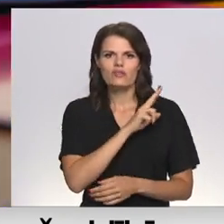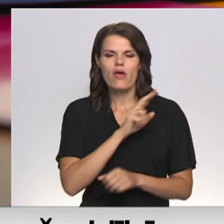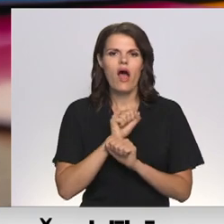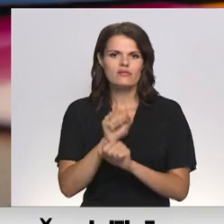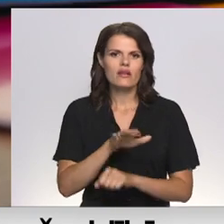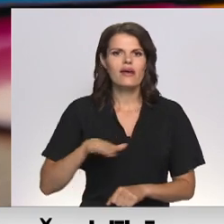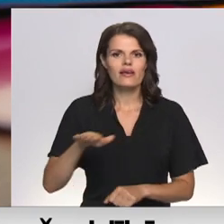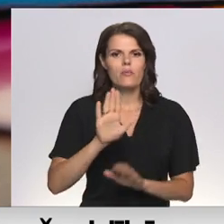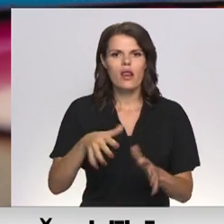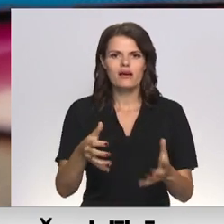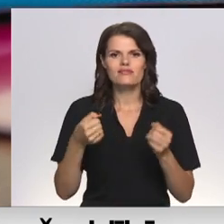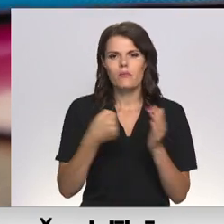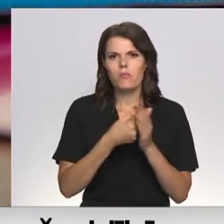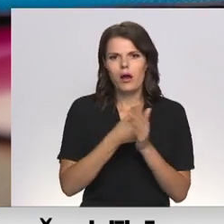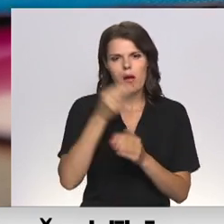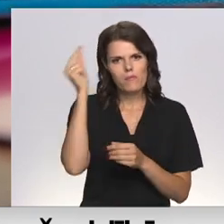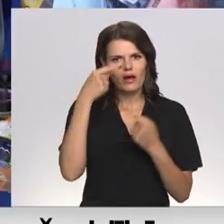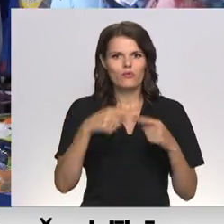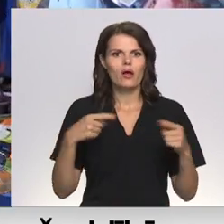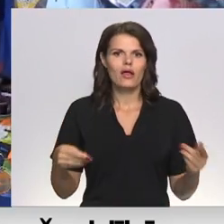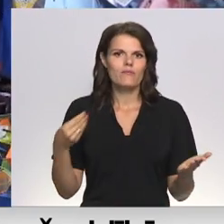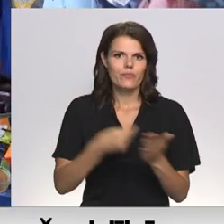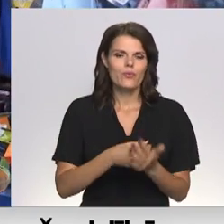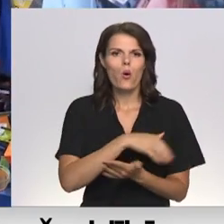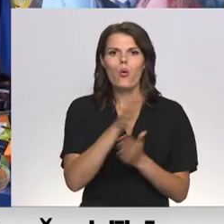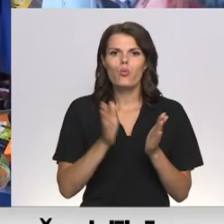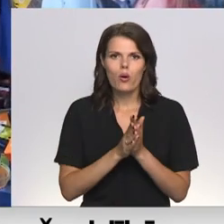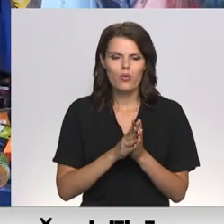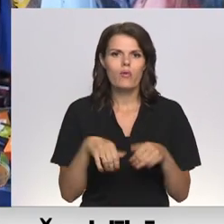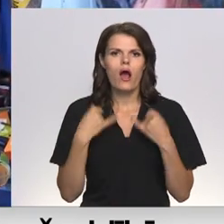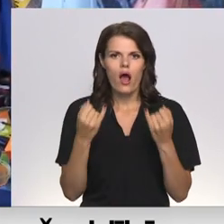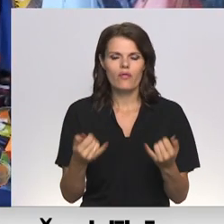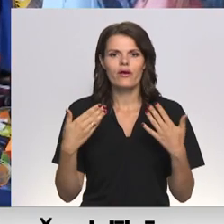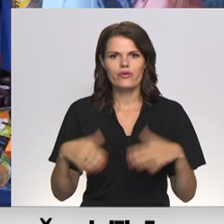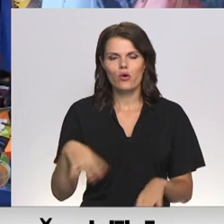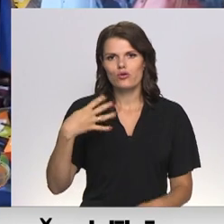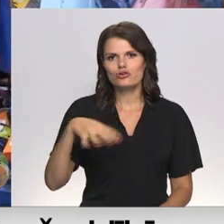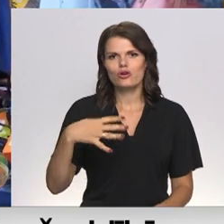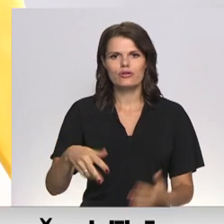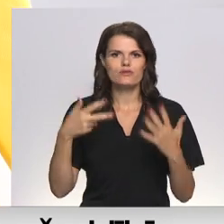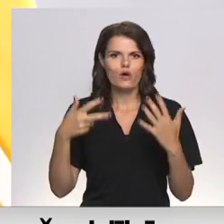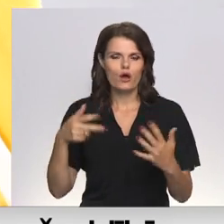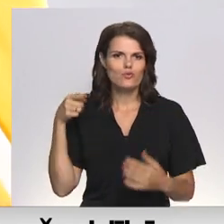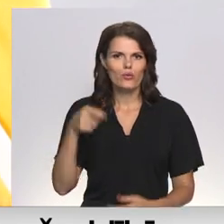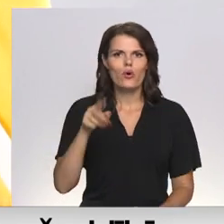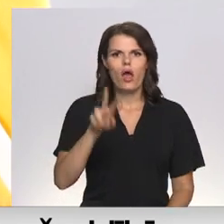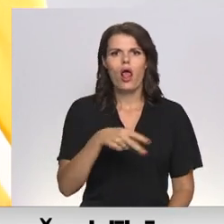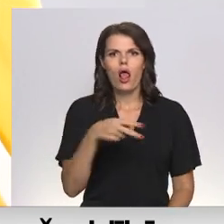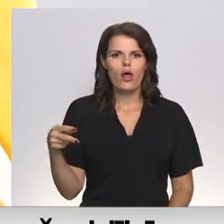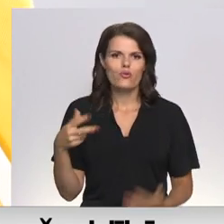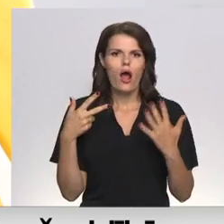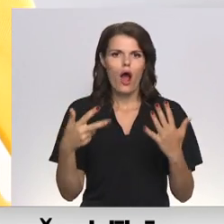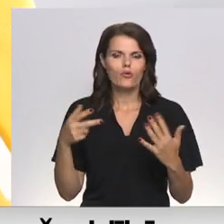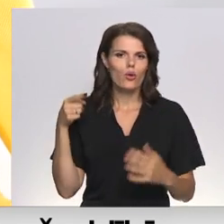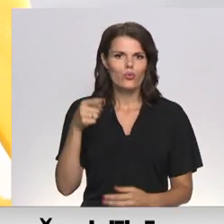ģimenēm pēc pabalstiem mācību līdzekļu iegādē. Kopumā šim mērķim atvēlot jau ap 48 tūkstošiem eiro. Tas ir par 8